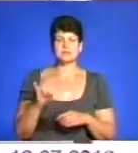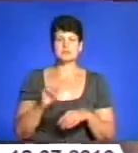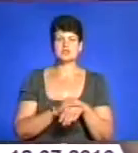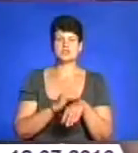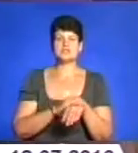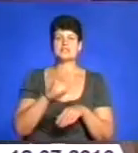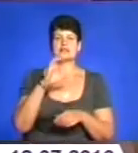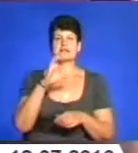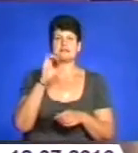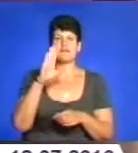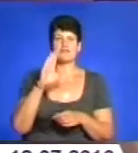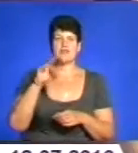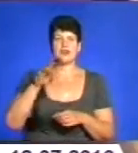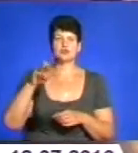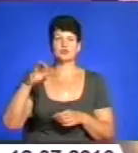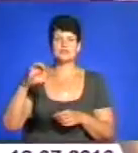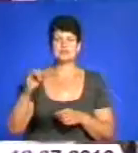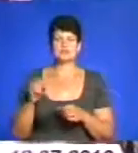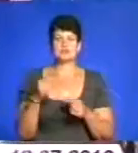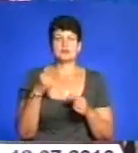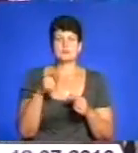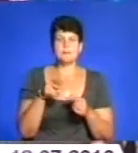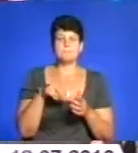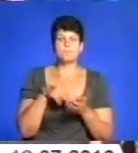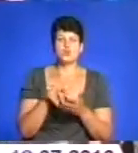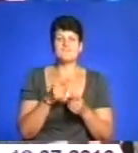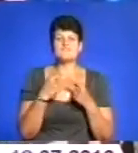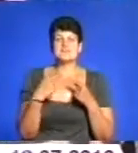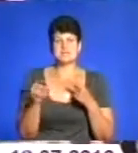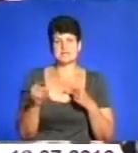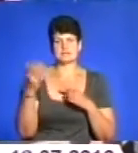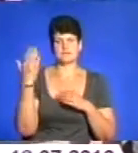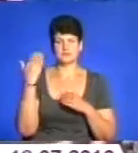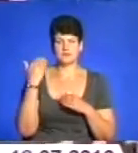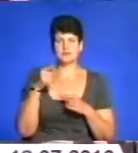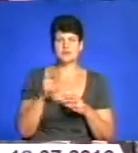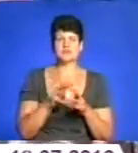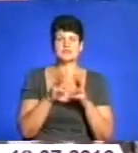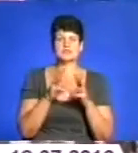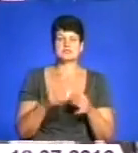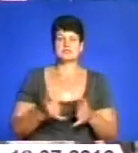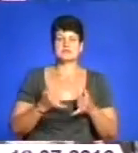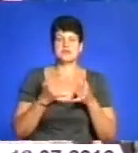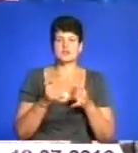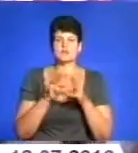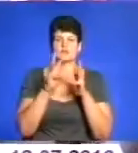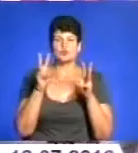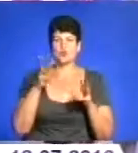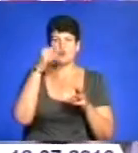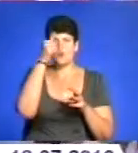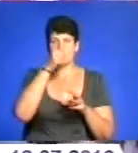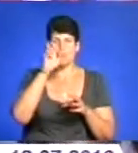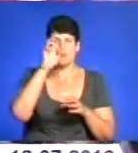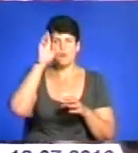наголосив, що цьогорічна Проща відрізняється від попередніх. Оскільки присвячена Святому Року Божого Милосердя та